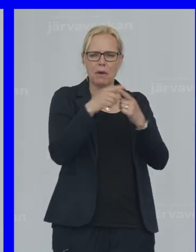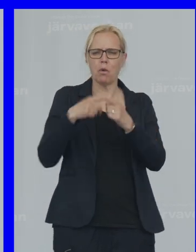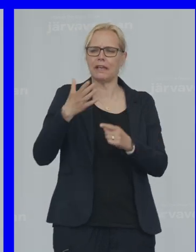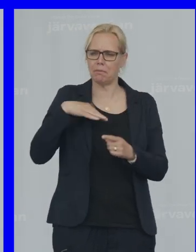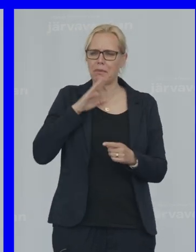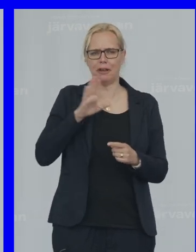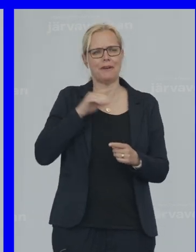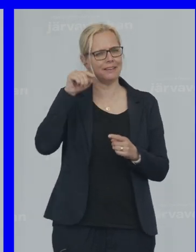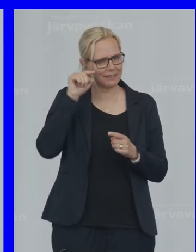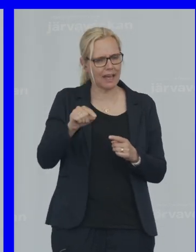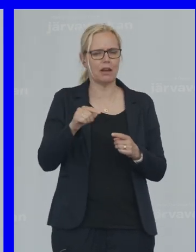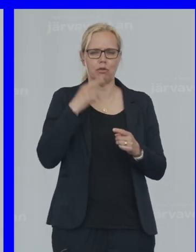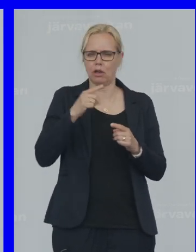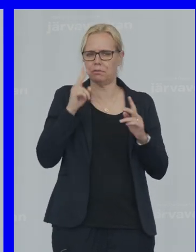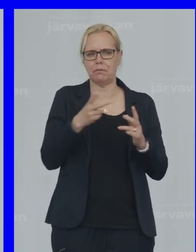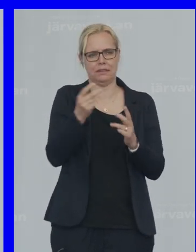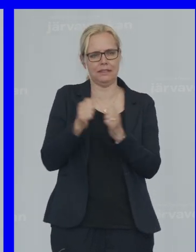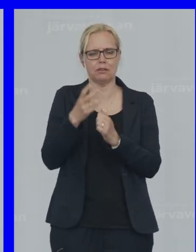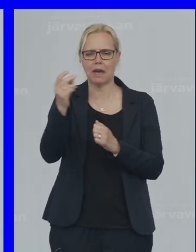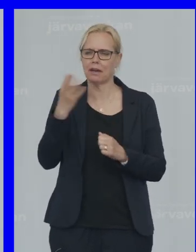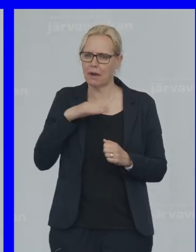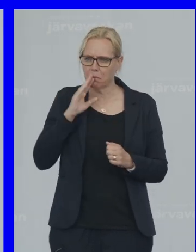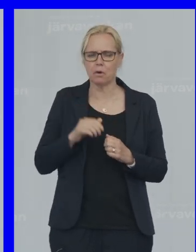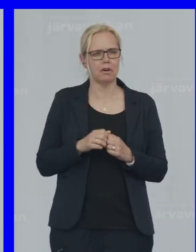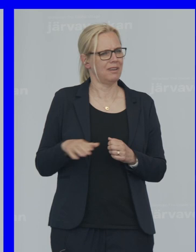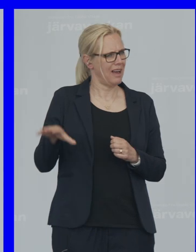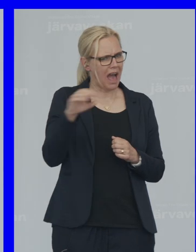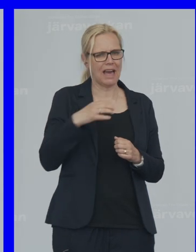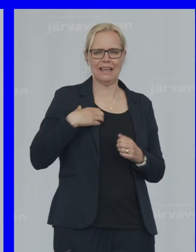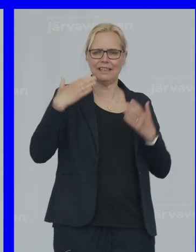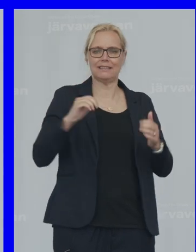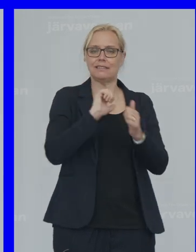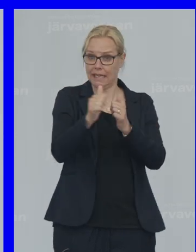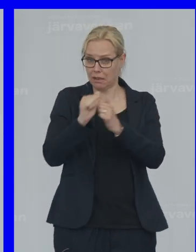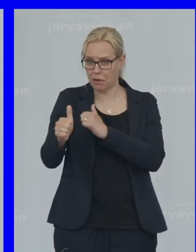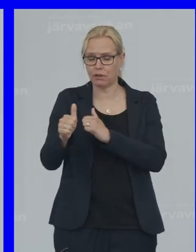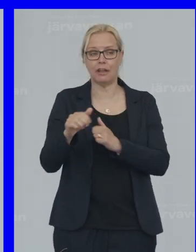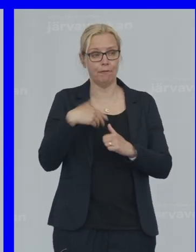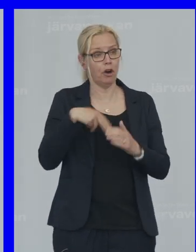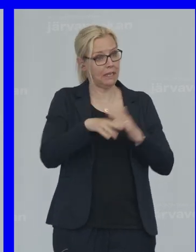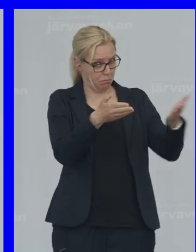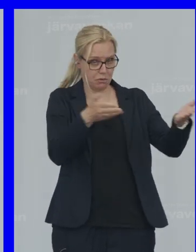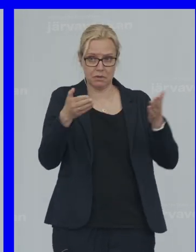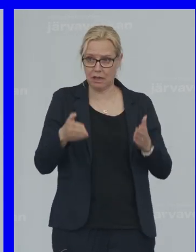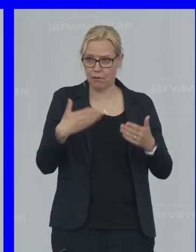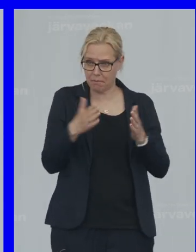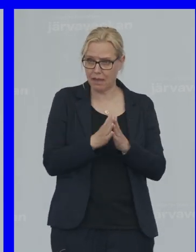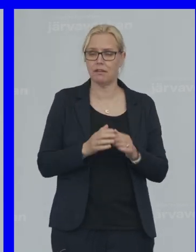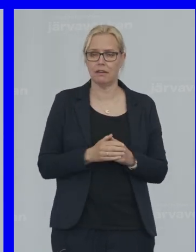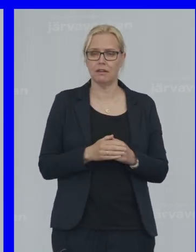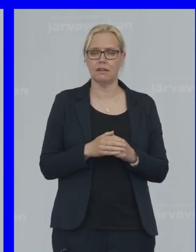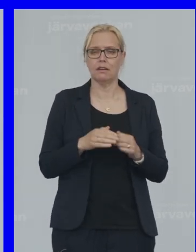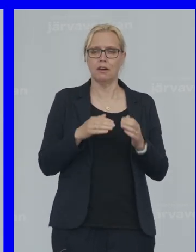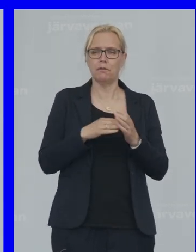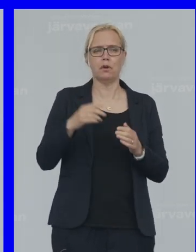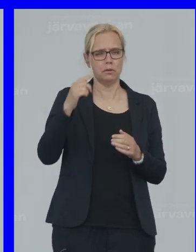andra mammor Talade Alla Riksdagens ledamöter Var inbjudna Från de